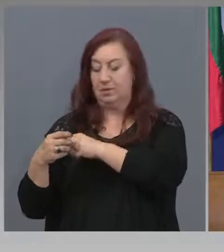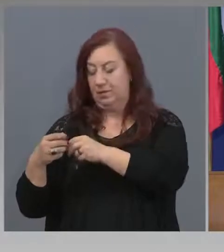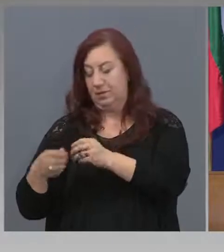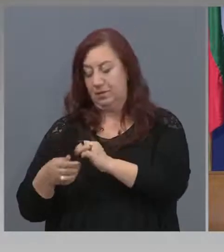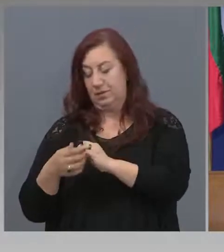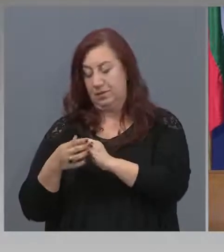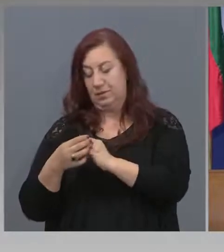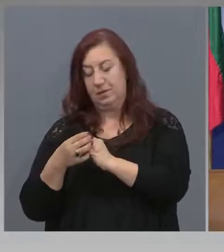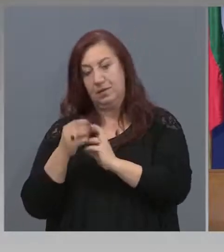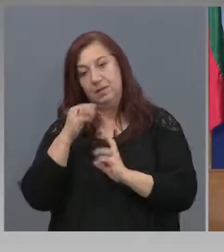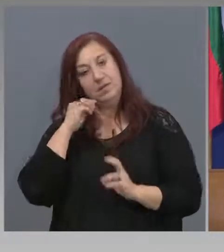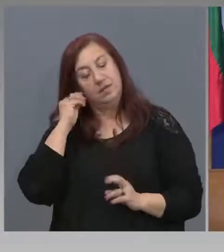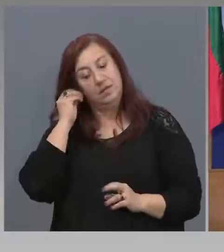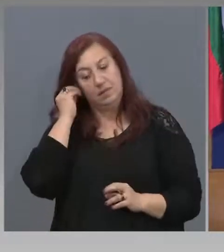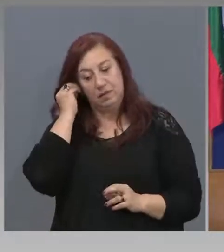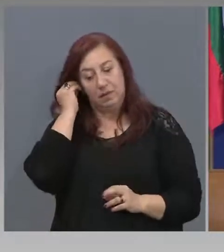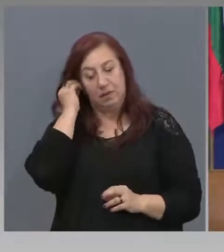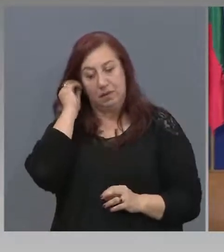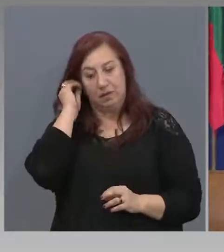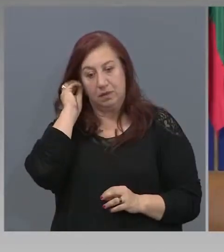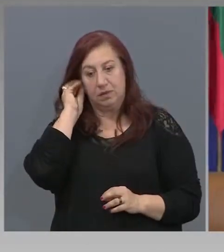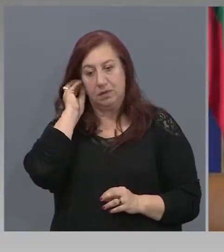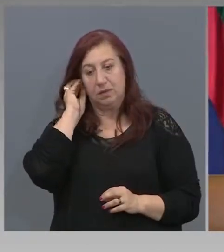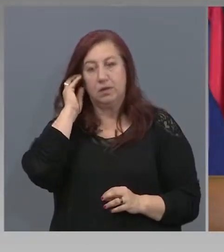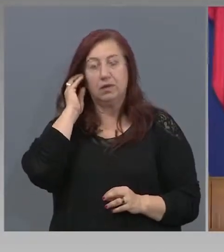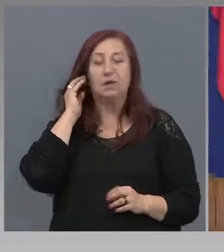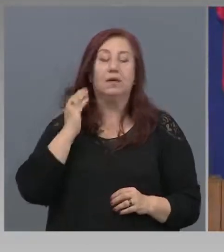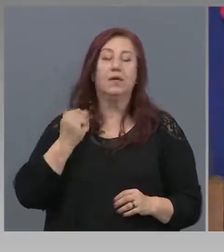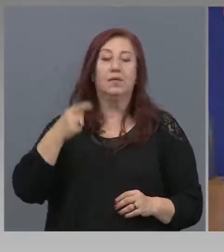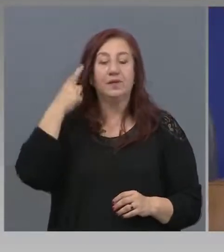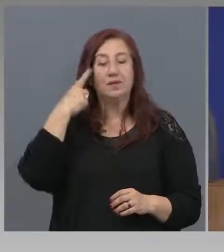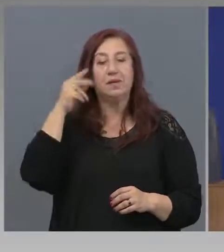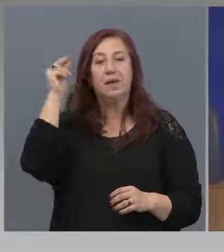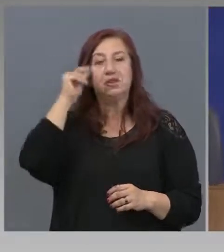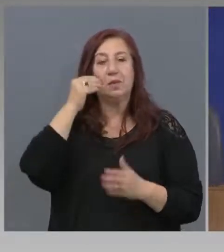че българския туризчески сектор трябва да бъде подкрепен.